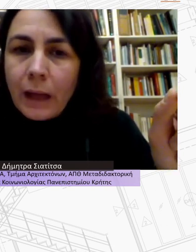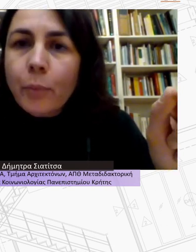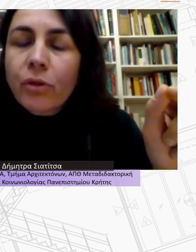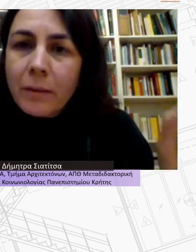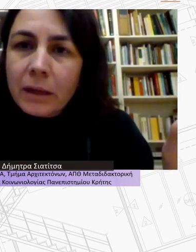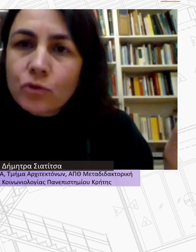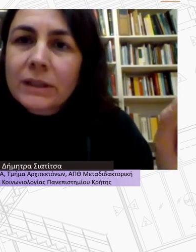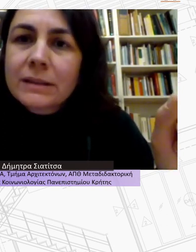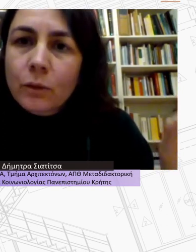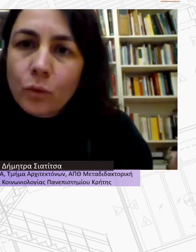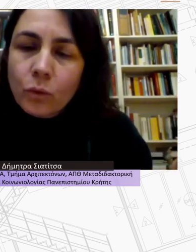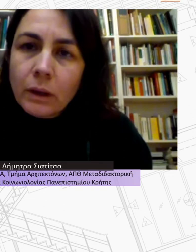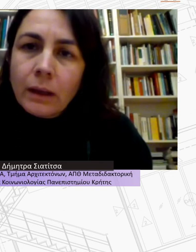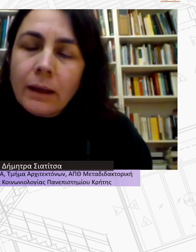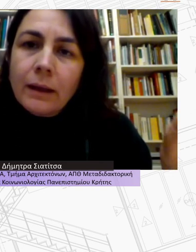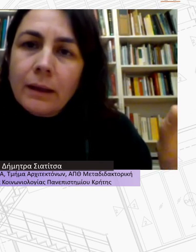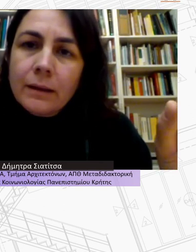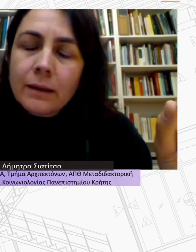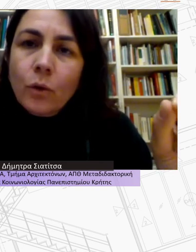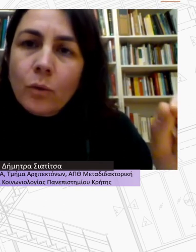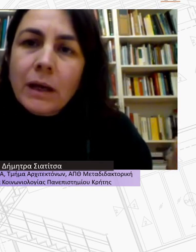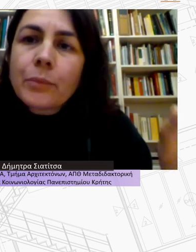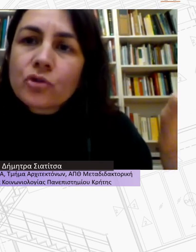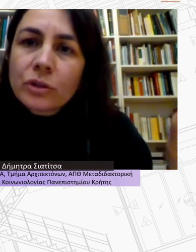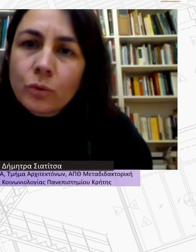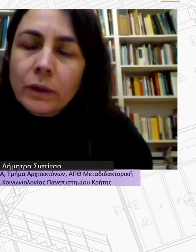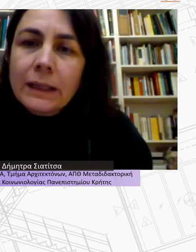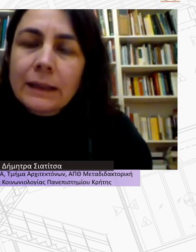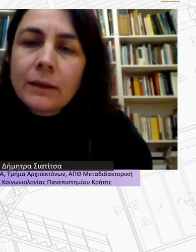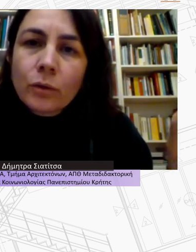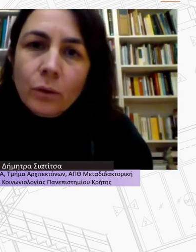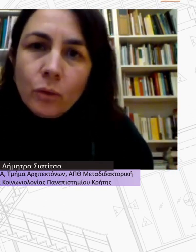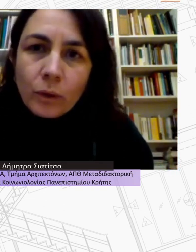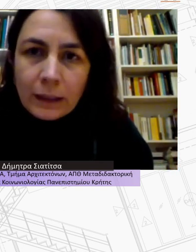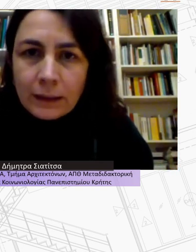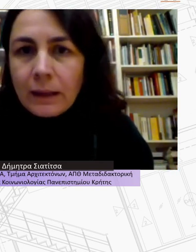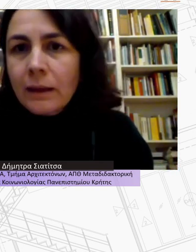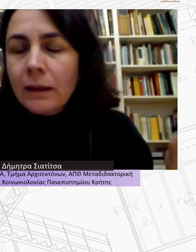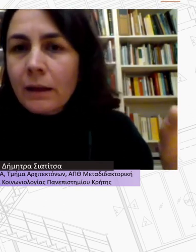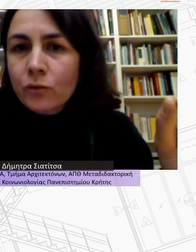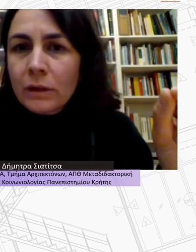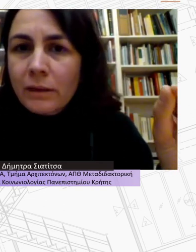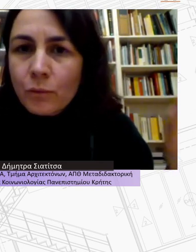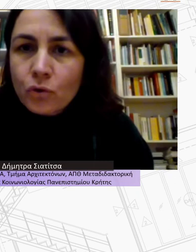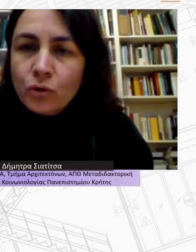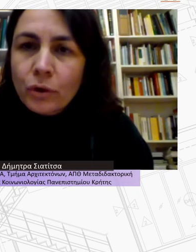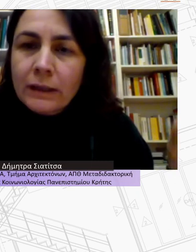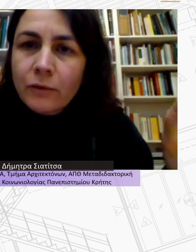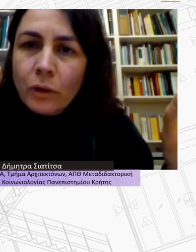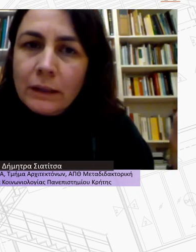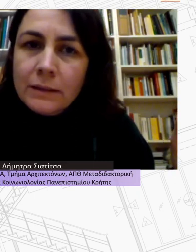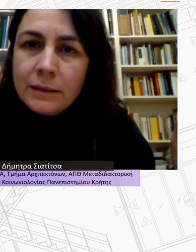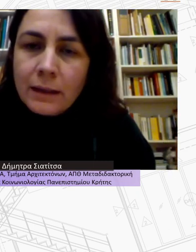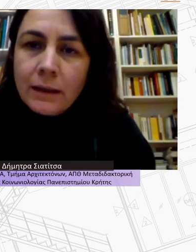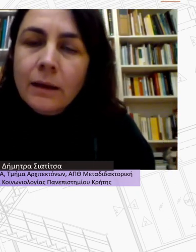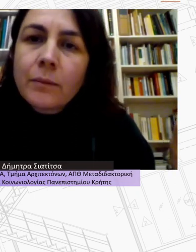από θέματος οικιστικού οικονομικά προσιτού είτε κοινωνικού είτε αυτό είναι δημόσιο είτε